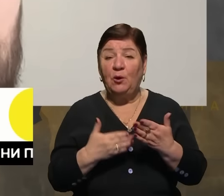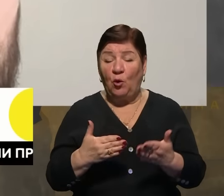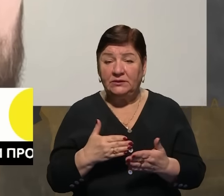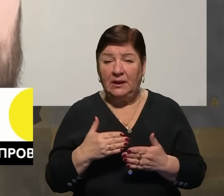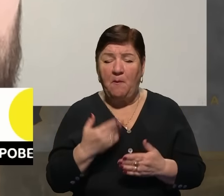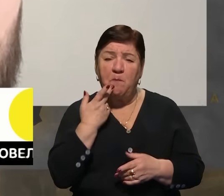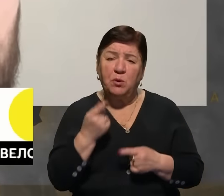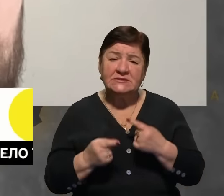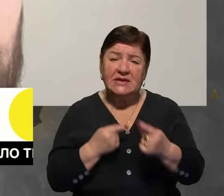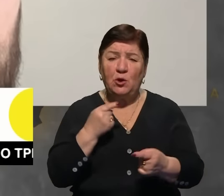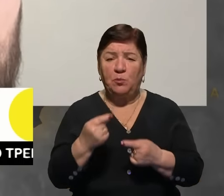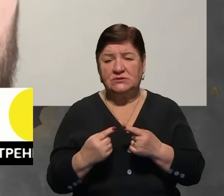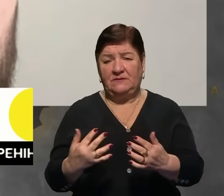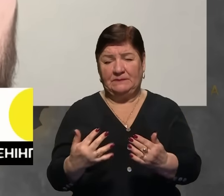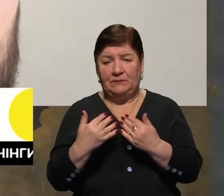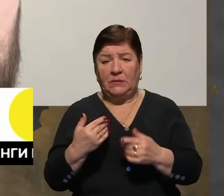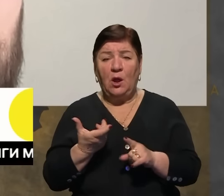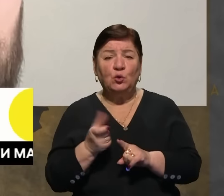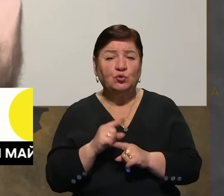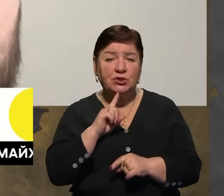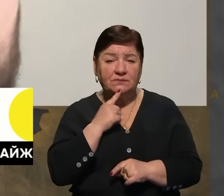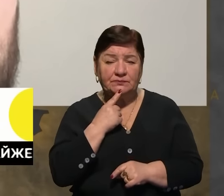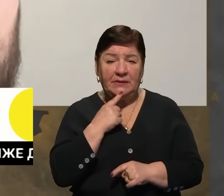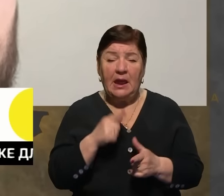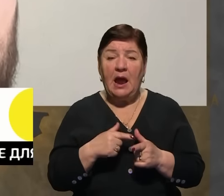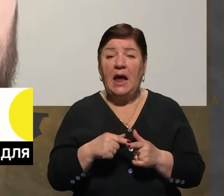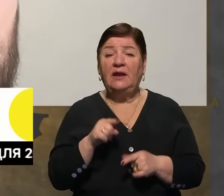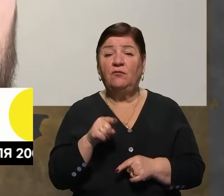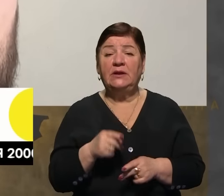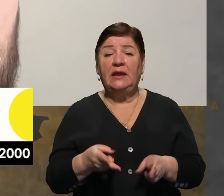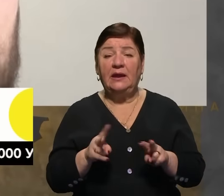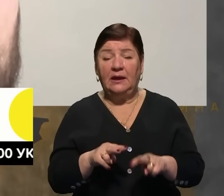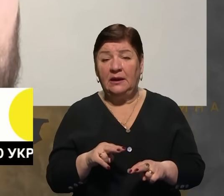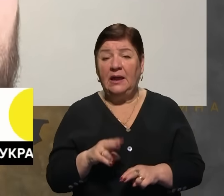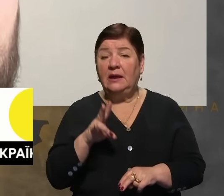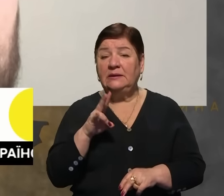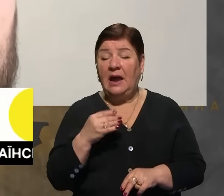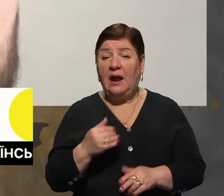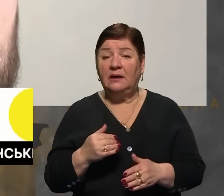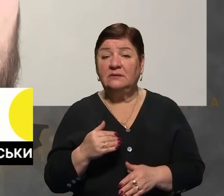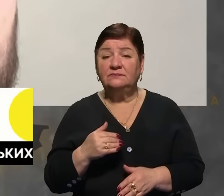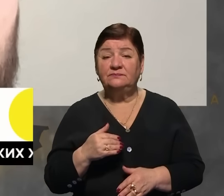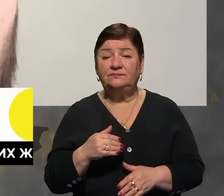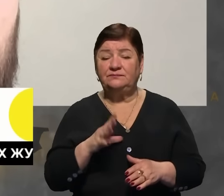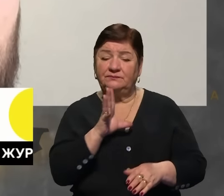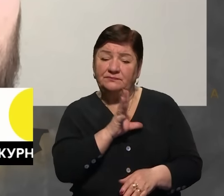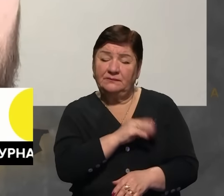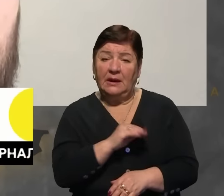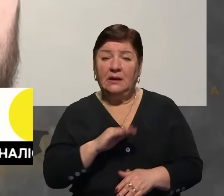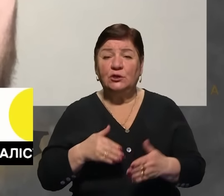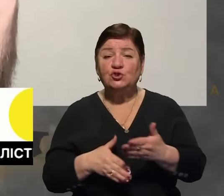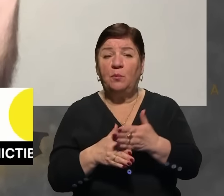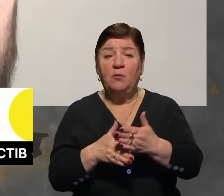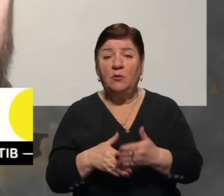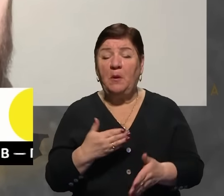постійно, постійно і постійно, складні. Але вона ставила ставку на виснажливість саме з допомогою